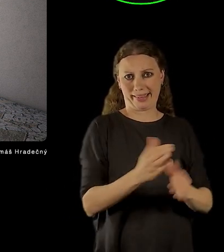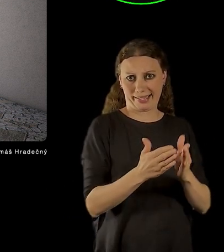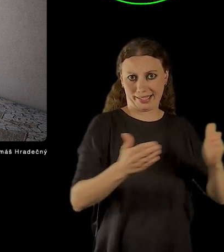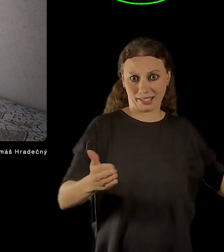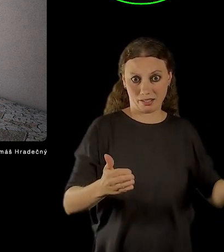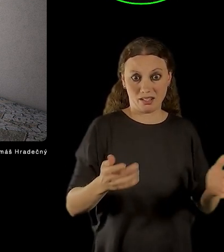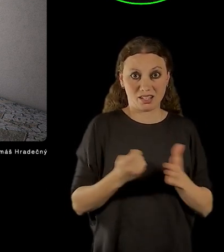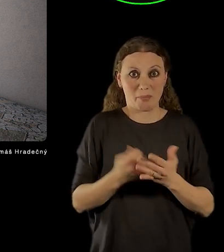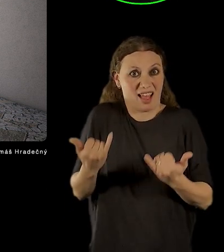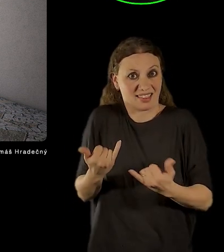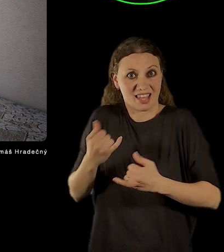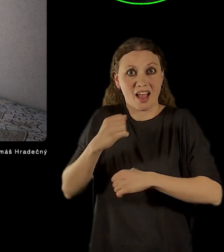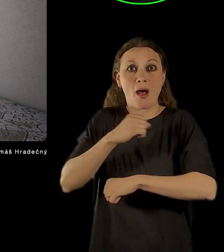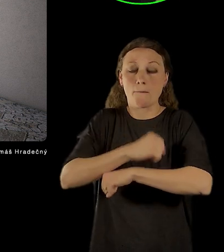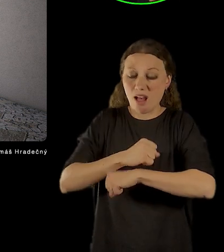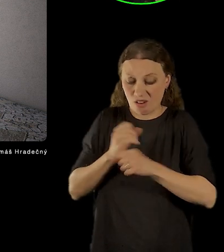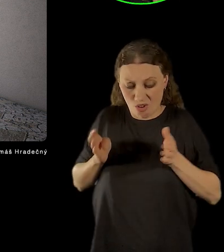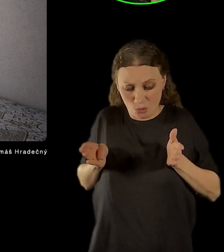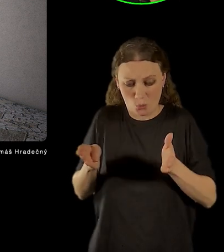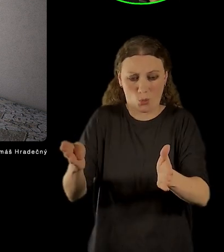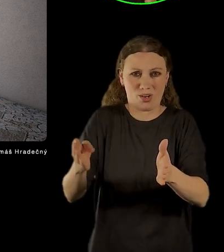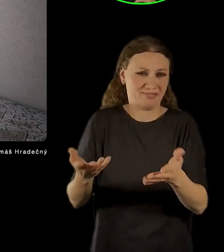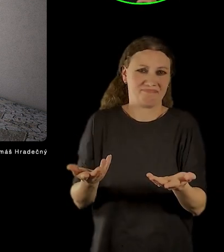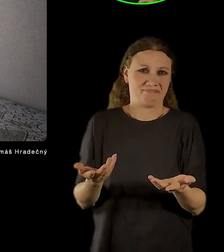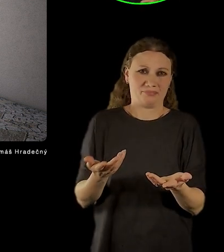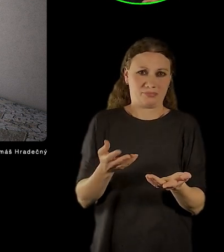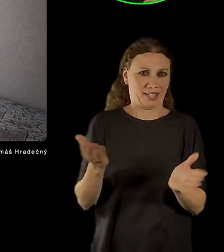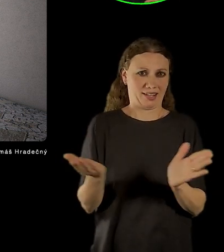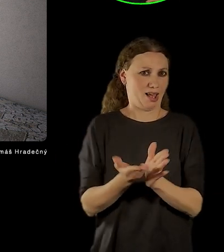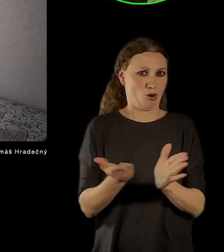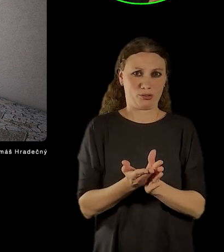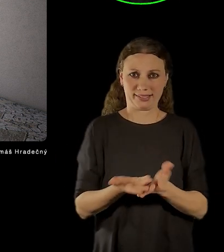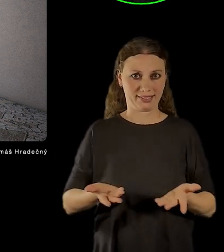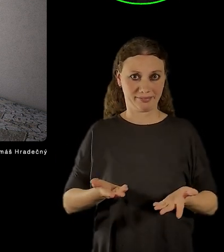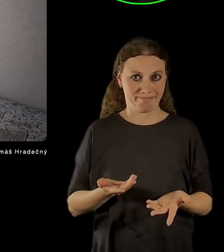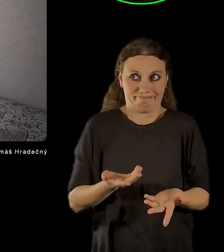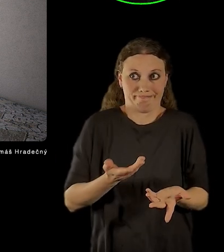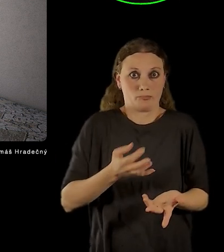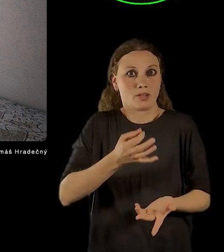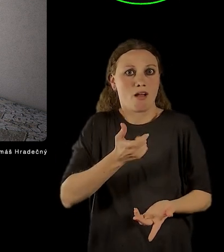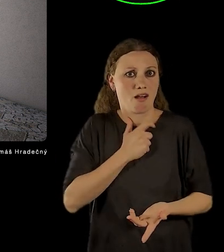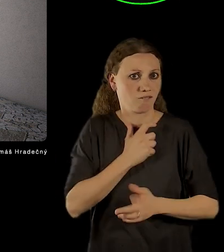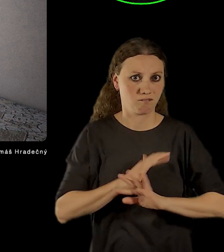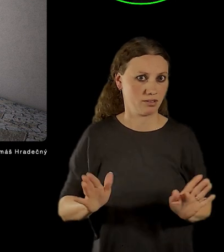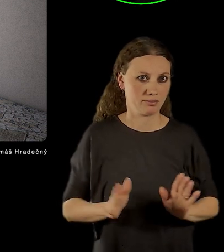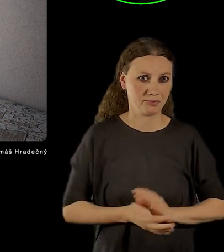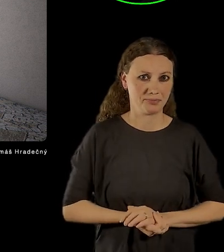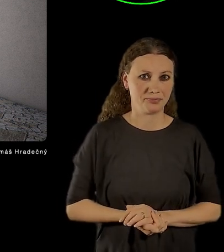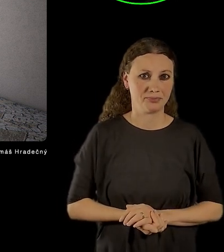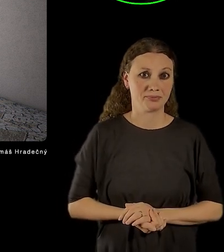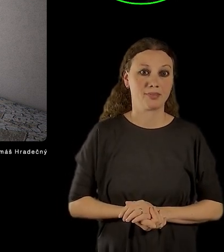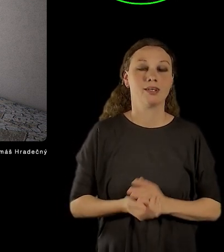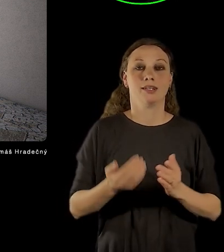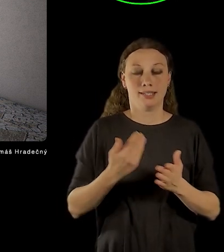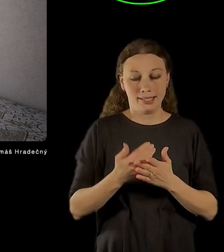muzea společenský sál, tak prostě nemohla projít. Čili my se vracíme